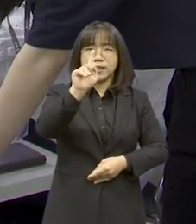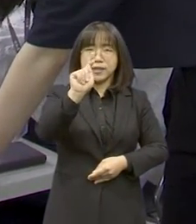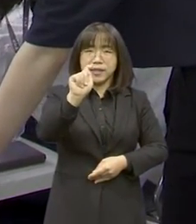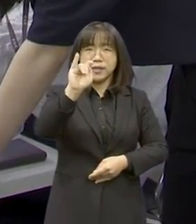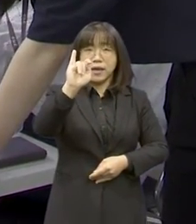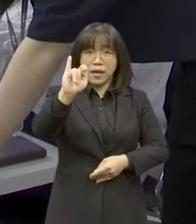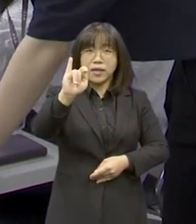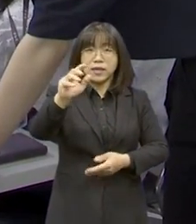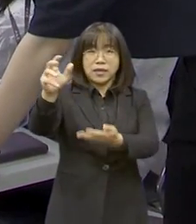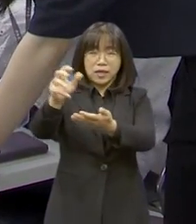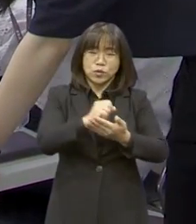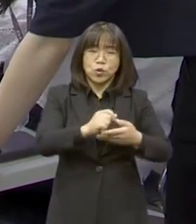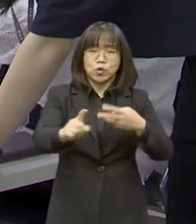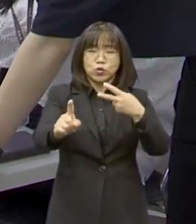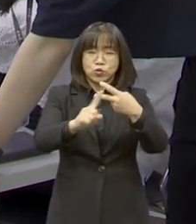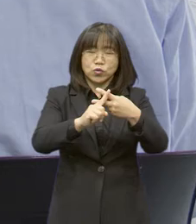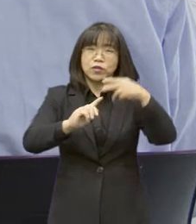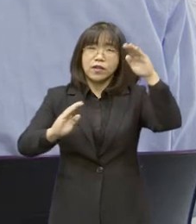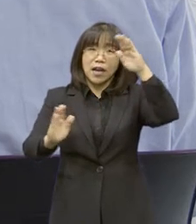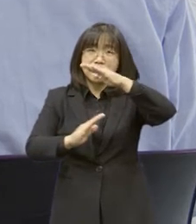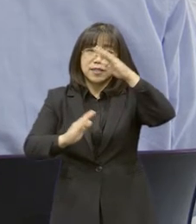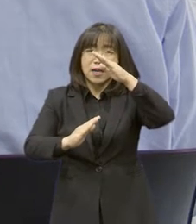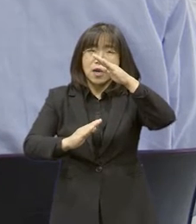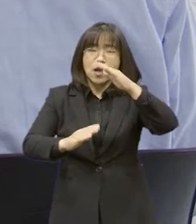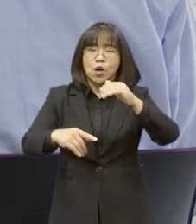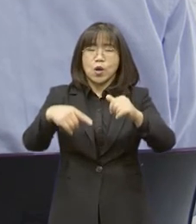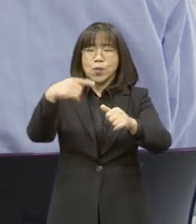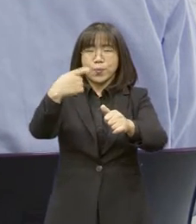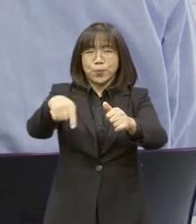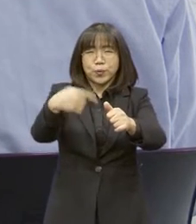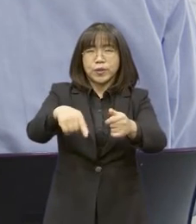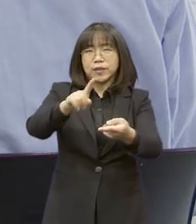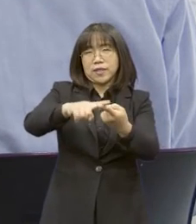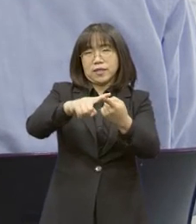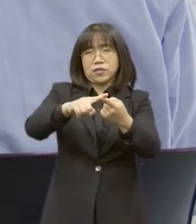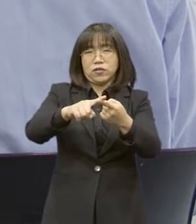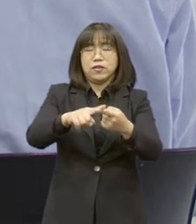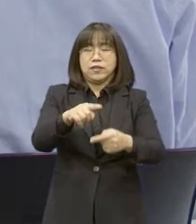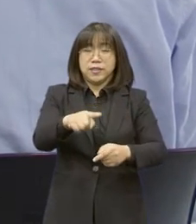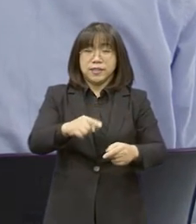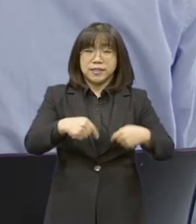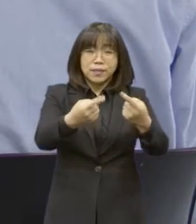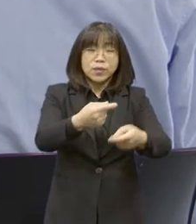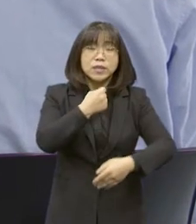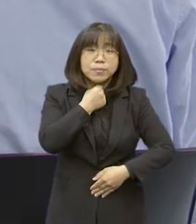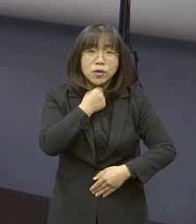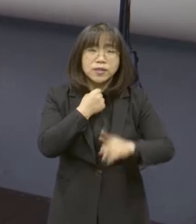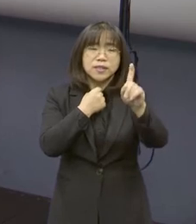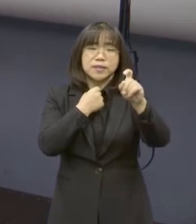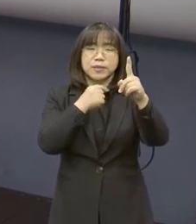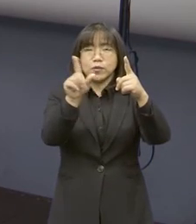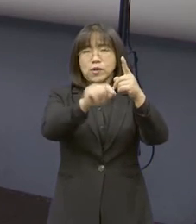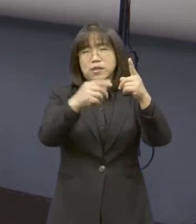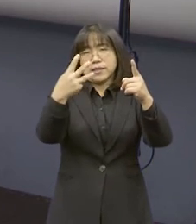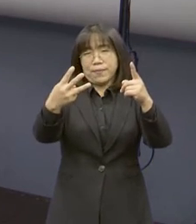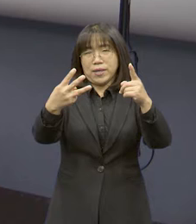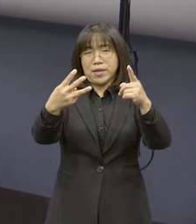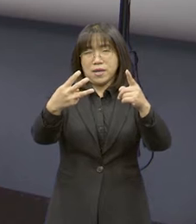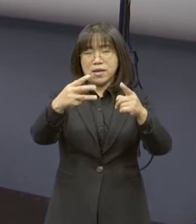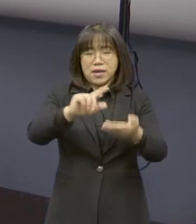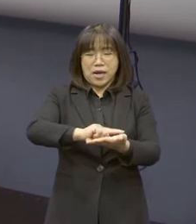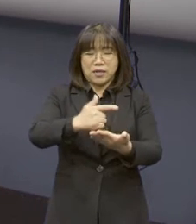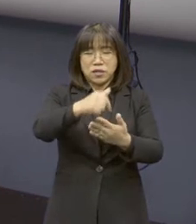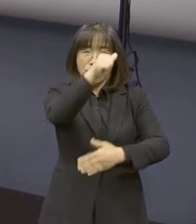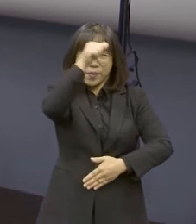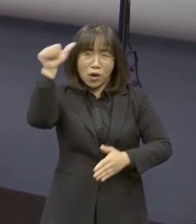동기부여와 중등 과목별 학습법을 주제로 강의를 펼칩니다. 참여를 원하는 구미는 11월 3일까지